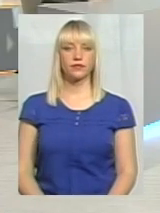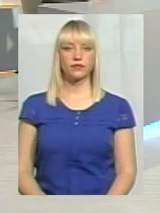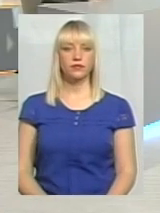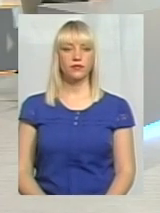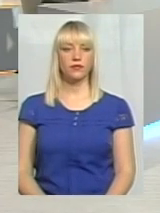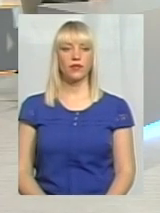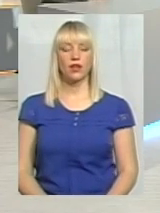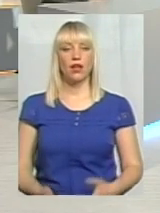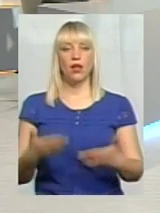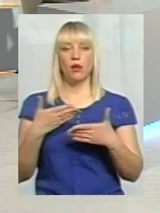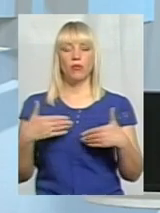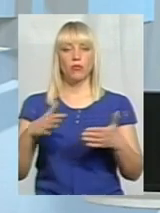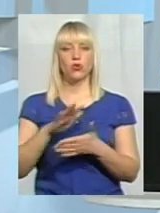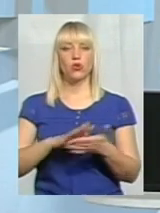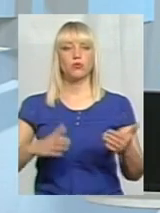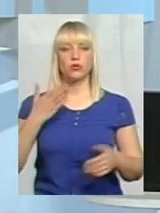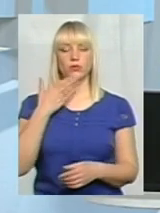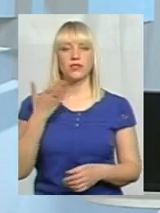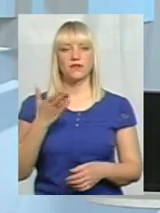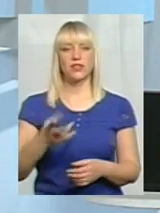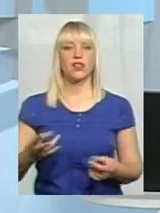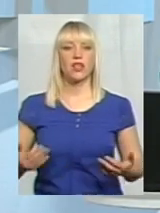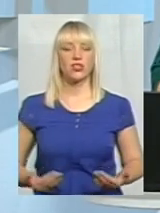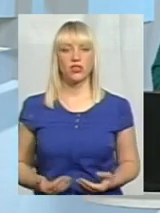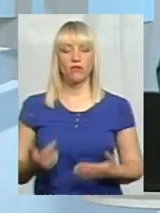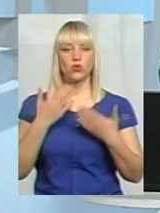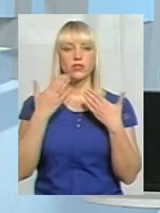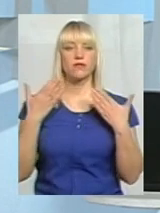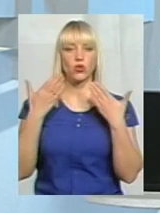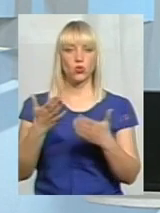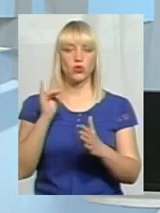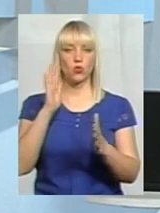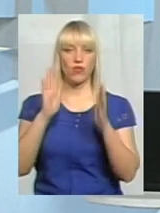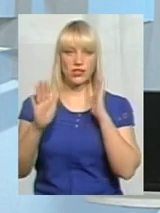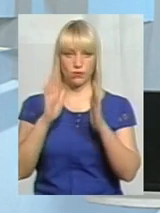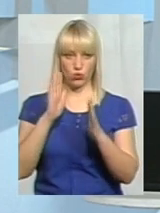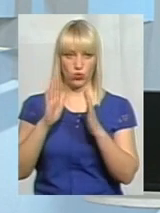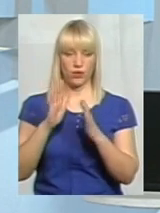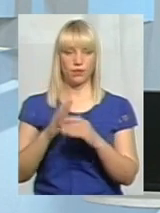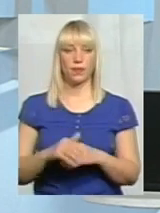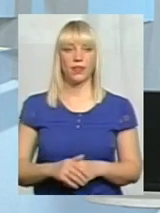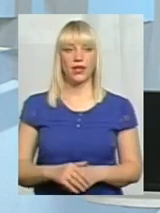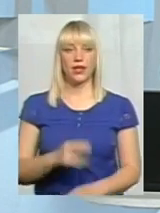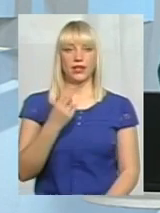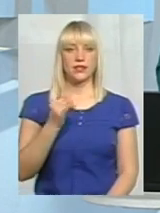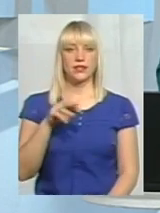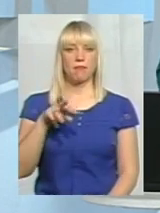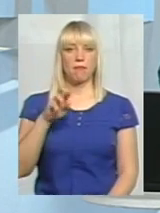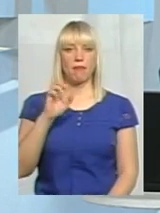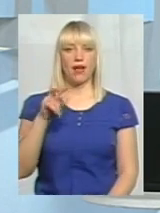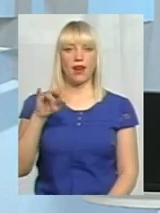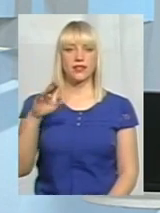Ми продовжуємо звідти наживо. І звернусь знову у Фейсбук. Тут Анна Цимбаліста дописала